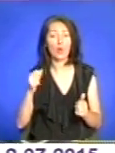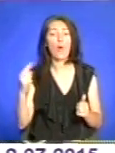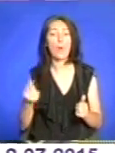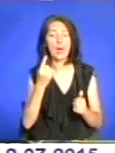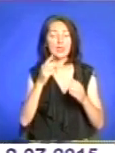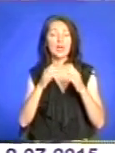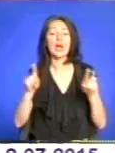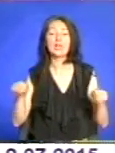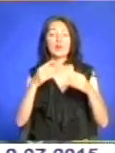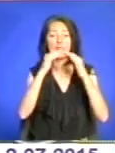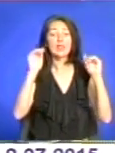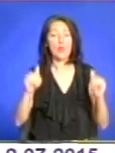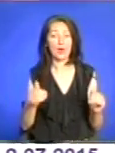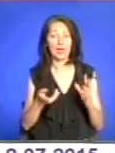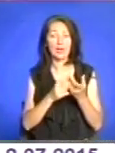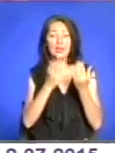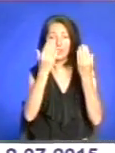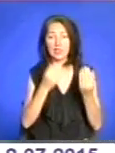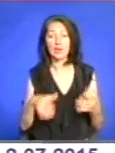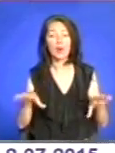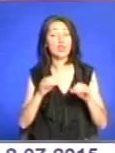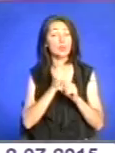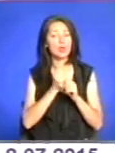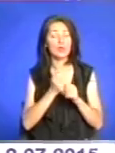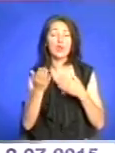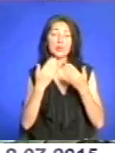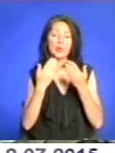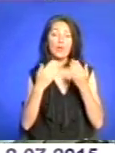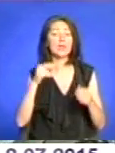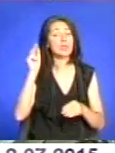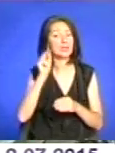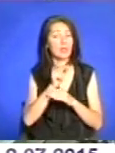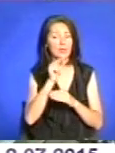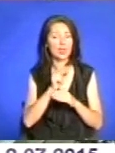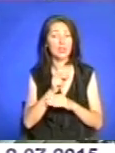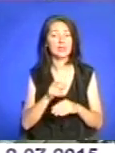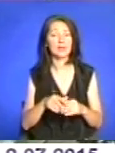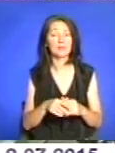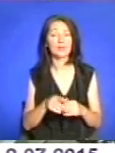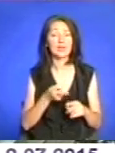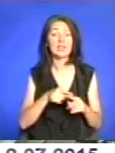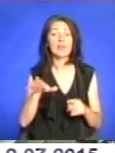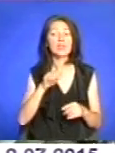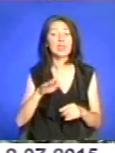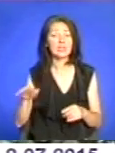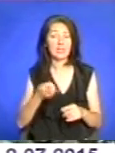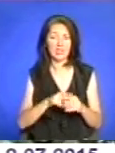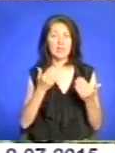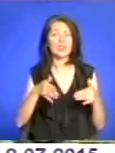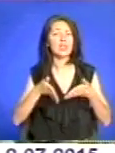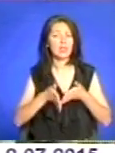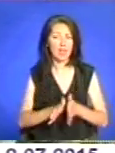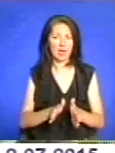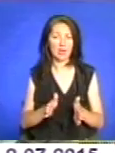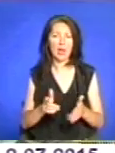атмосферу. Кілька днів разом працювали, спілкувалися, навчалися. Це все діти, які або навіть ж народжні в Іспанії, або які